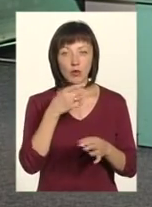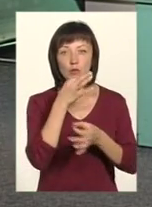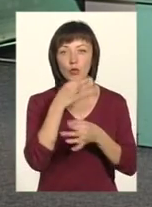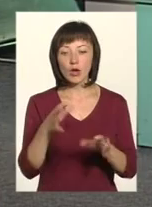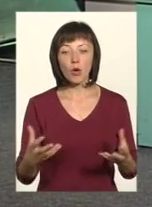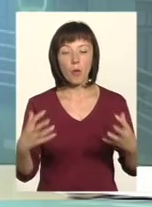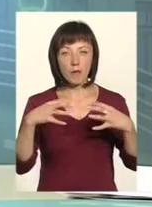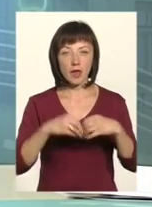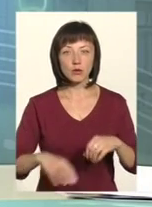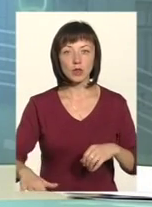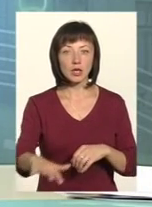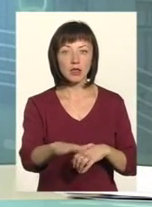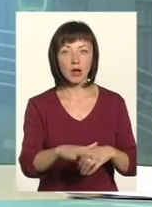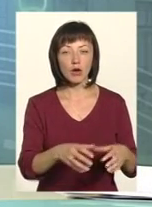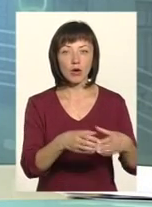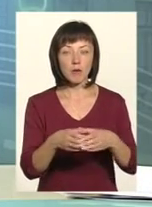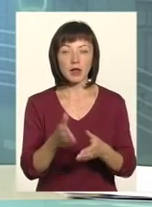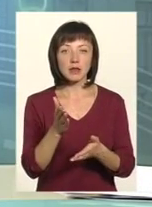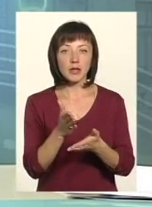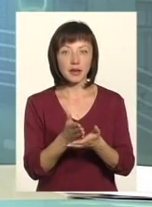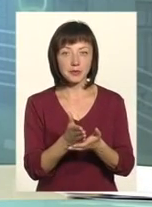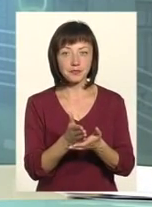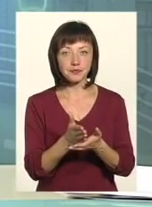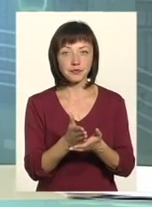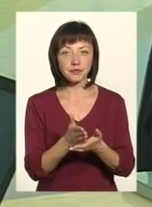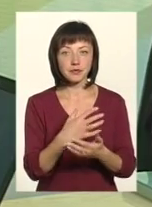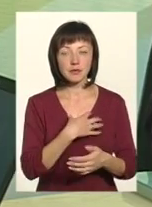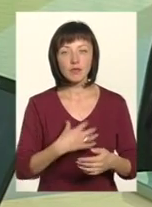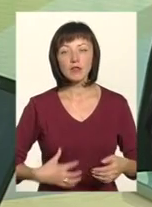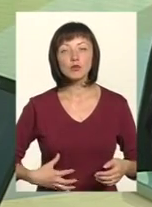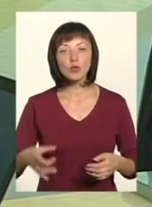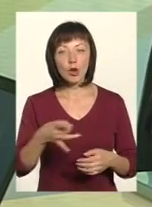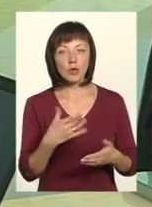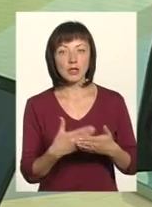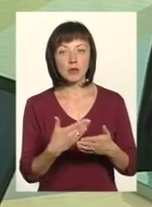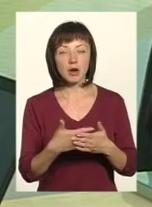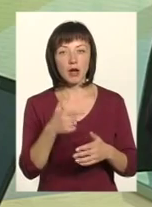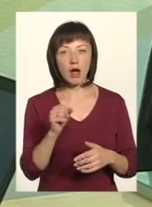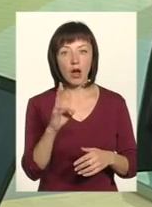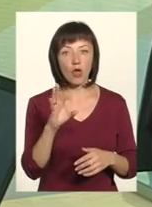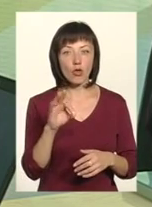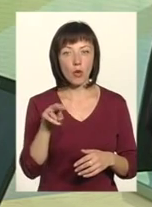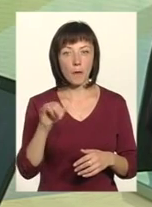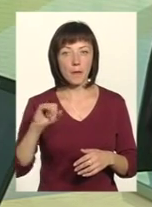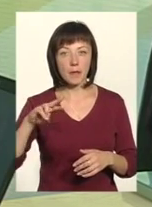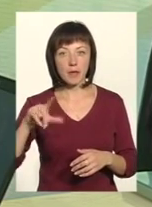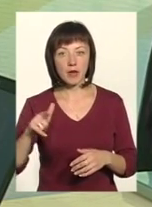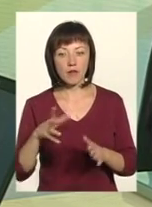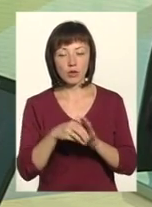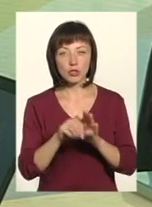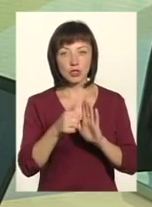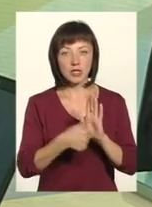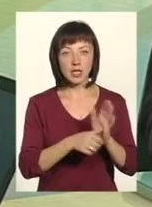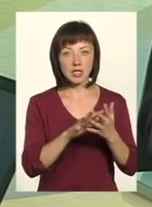-яку об'єднану територіальну громаду, яка є, зокрема, в Славутському районі. Наприклад, Ганопільська, до складу якої входить 16